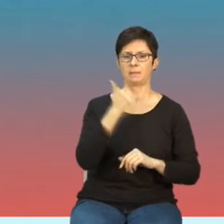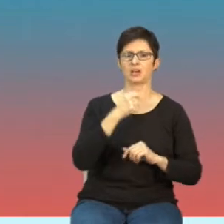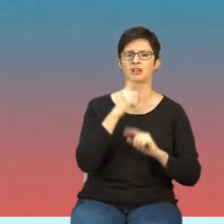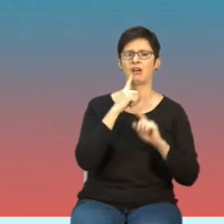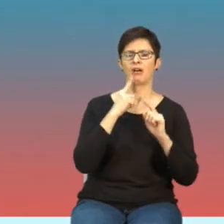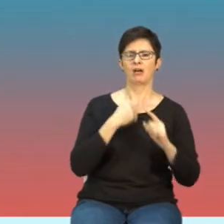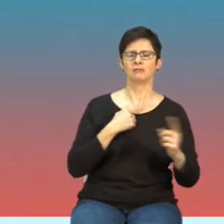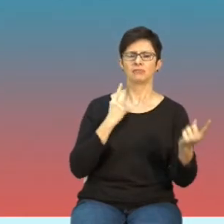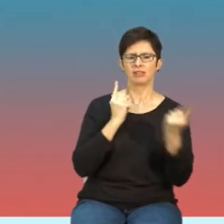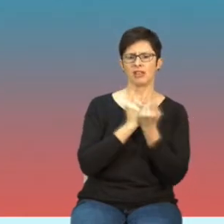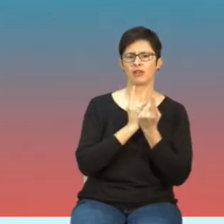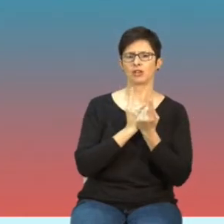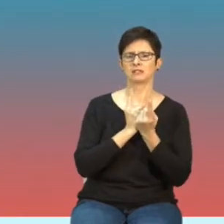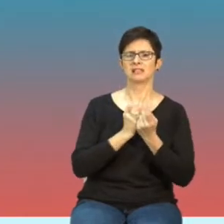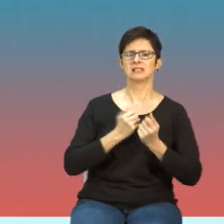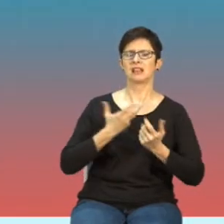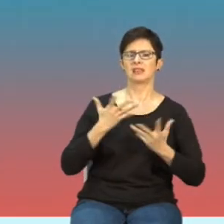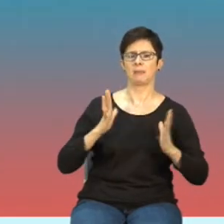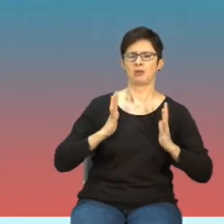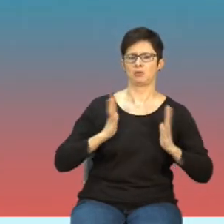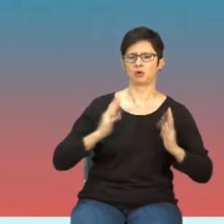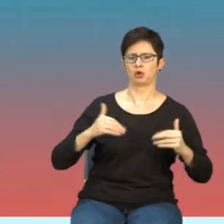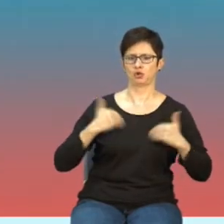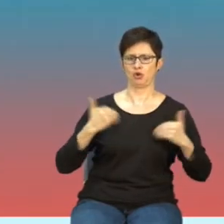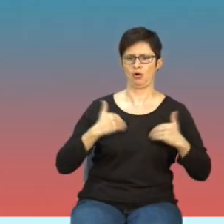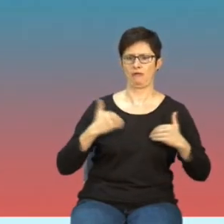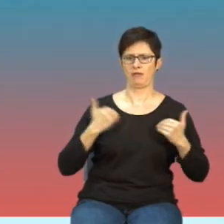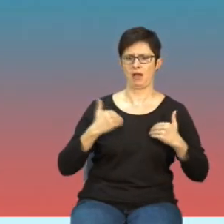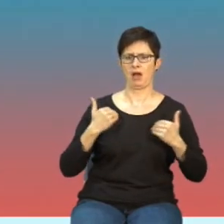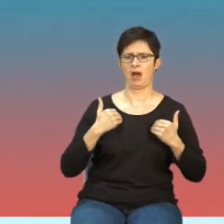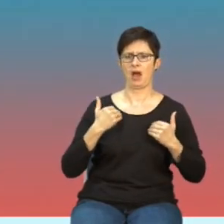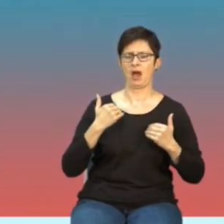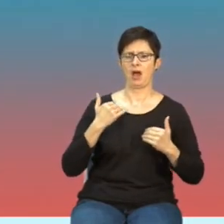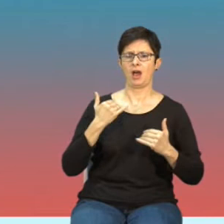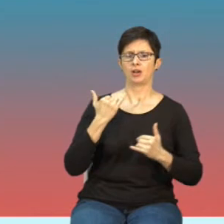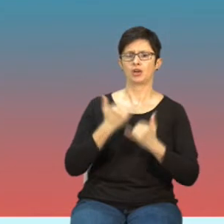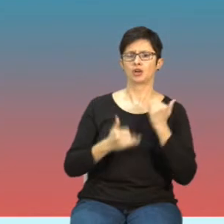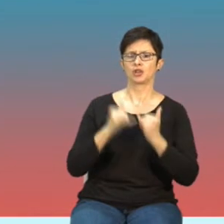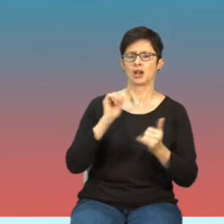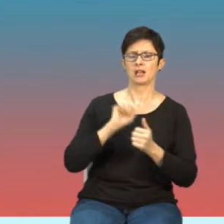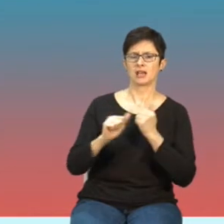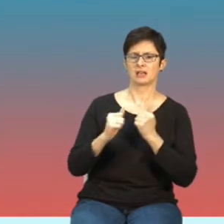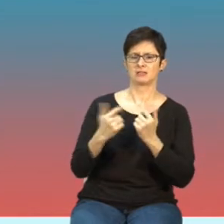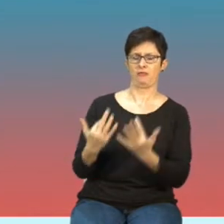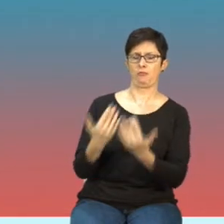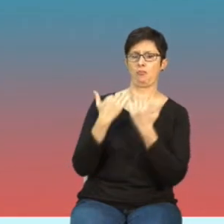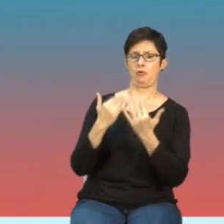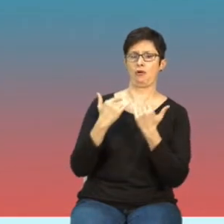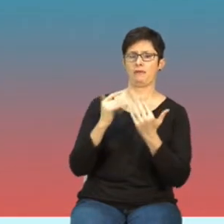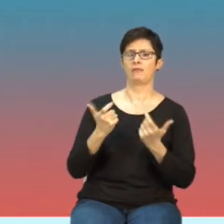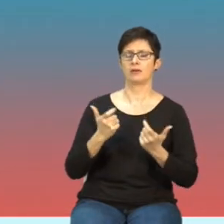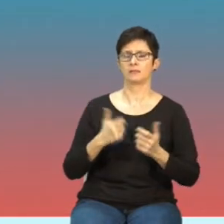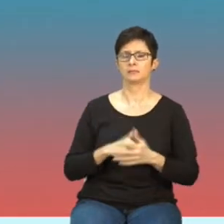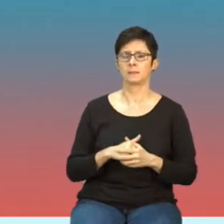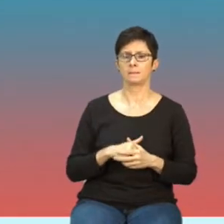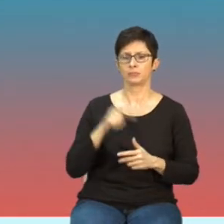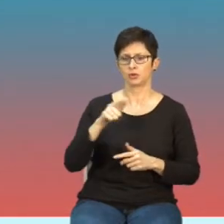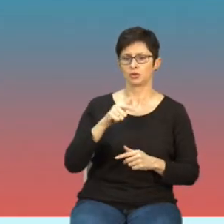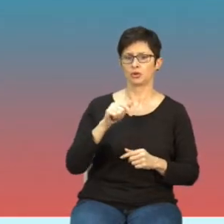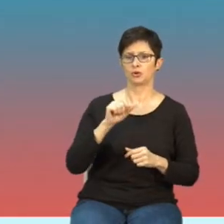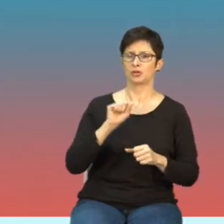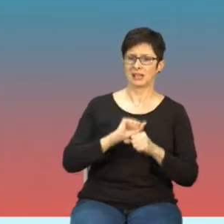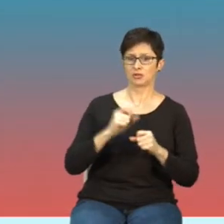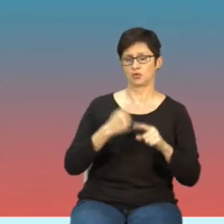zagrożeń zdrowia występujących na skutek ekspozycji. I tutaj, proszę Państwa, zaczynają się